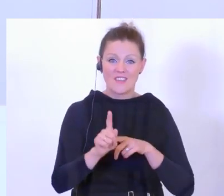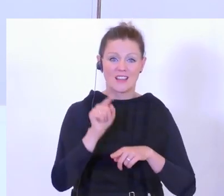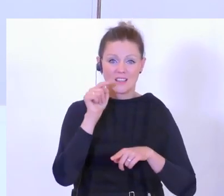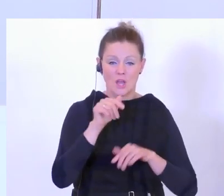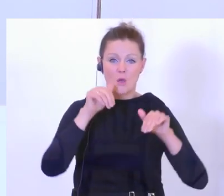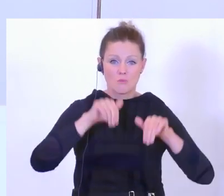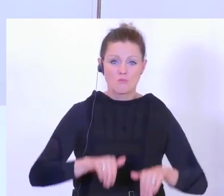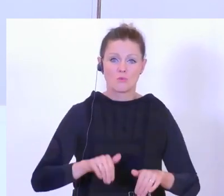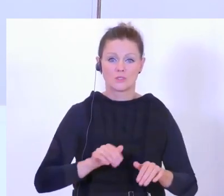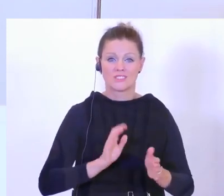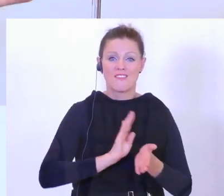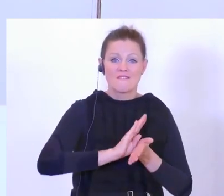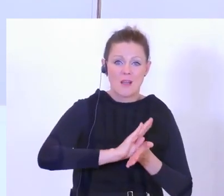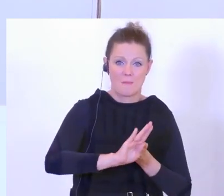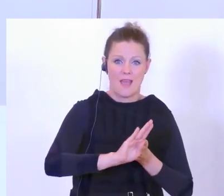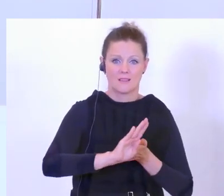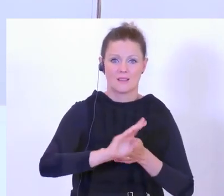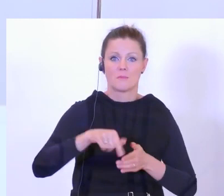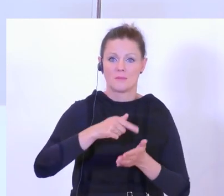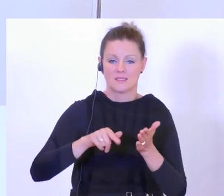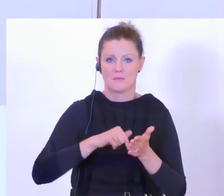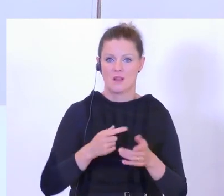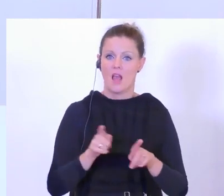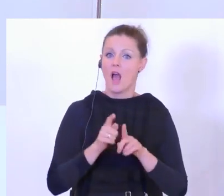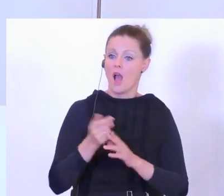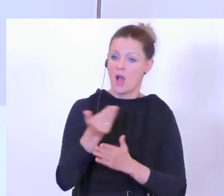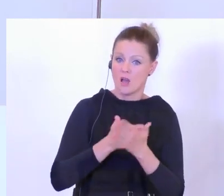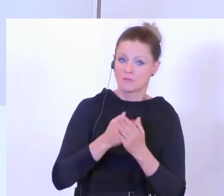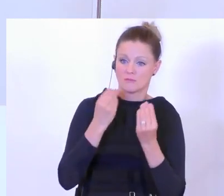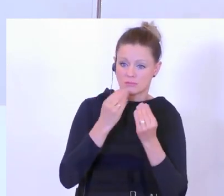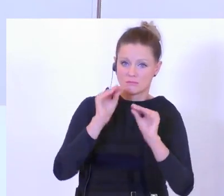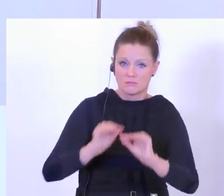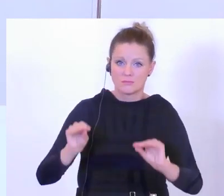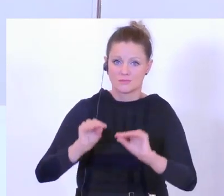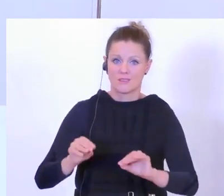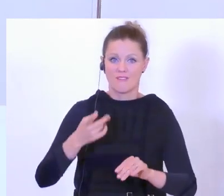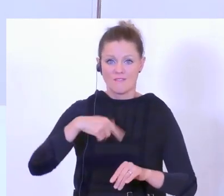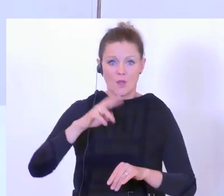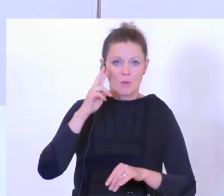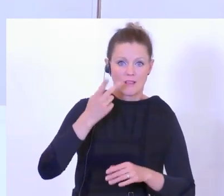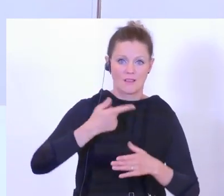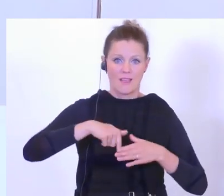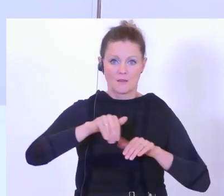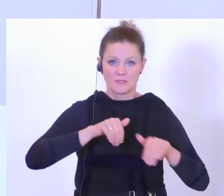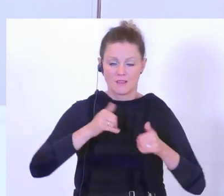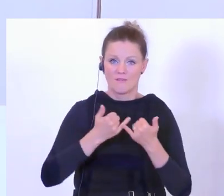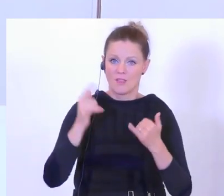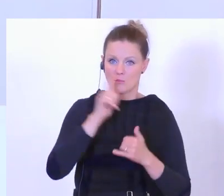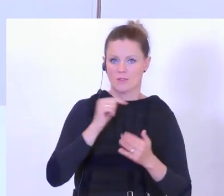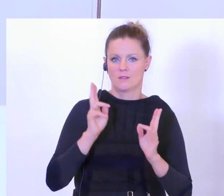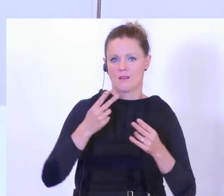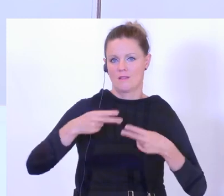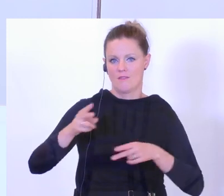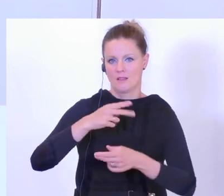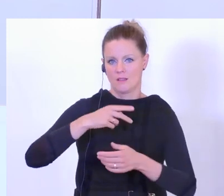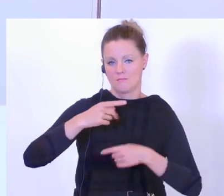Im nächsten Mal. Und auch das ist Teil unserer Ausbildung, unserer Überlegungen, wie wir Innenministerium, wie wir Polizei weiterentwickeln können.